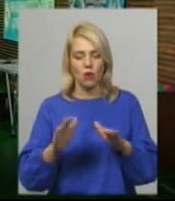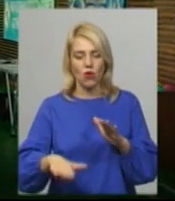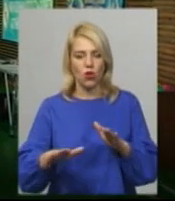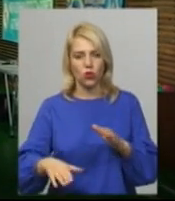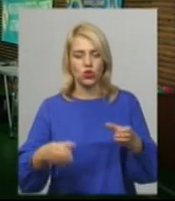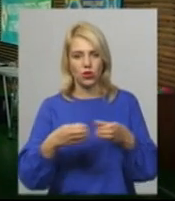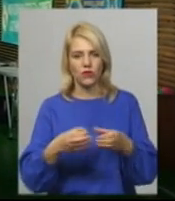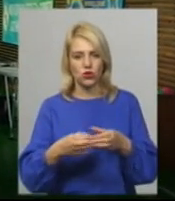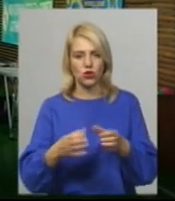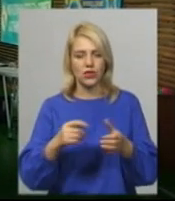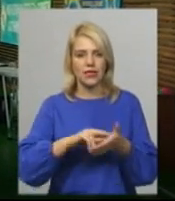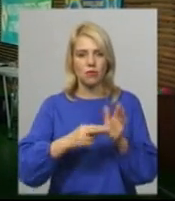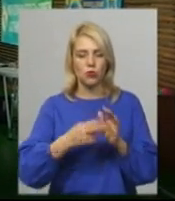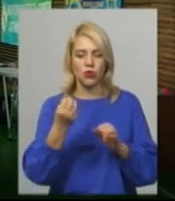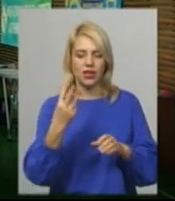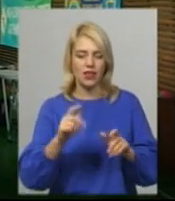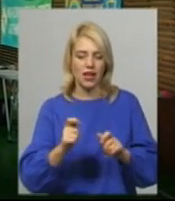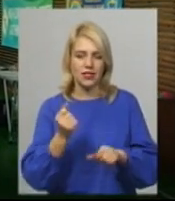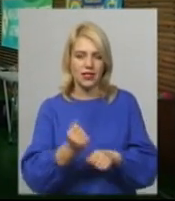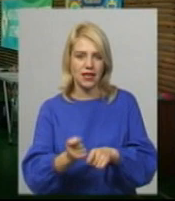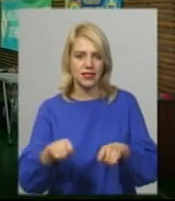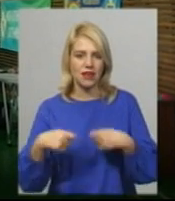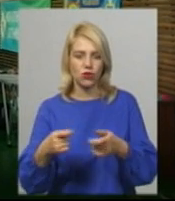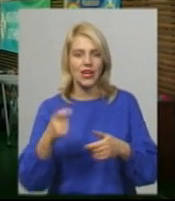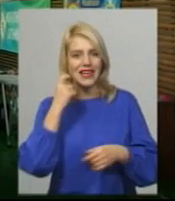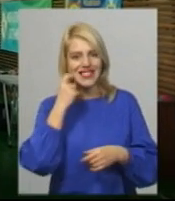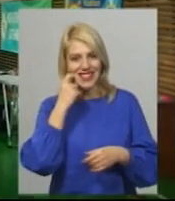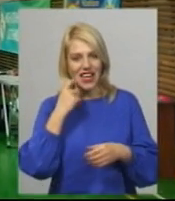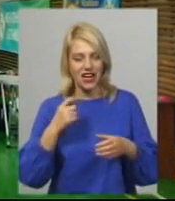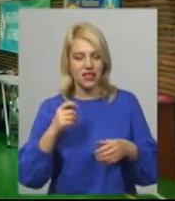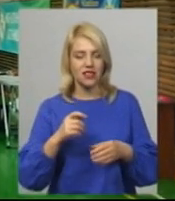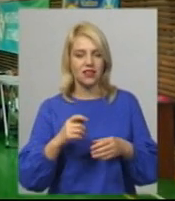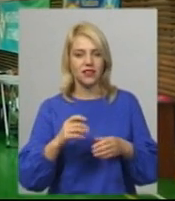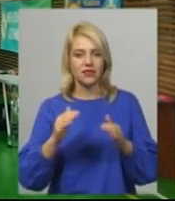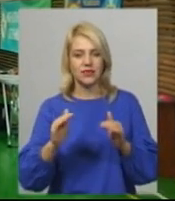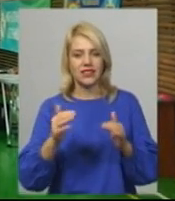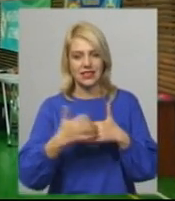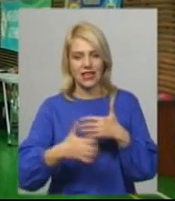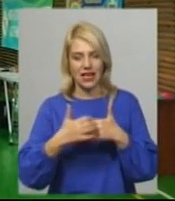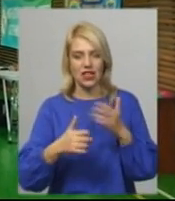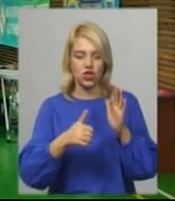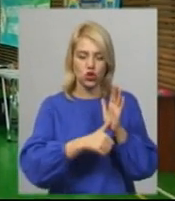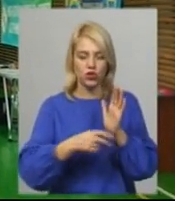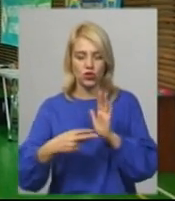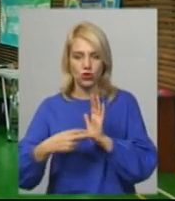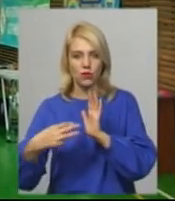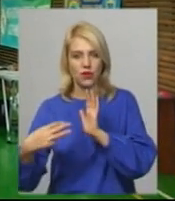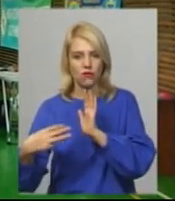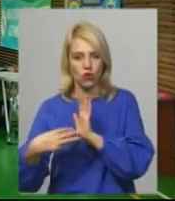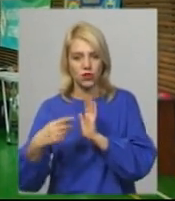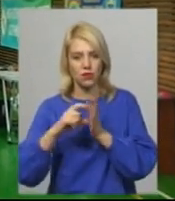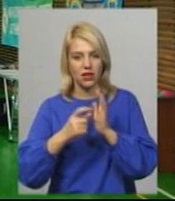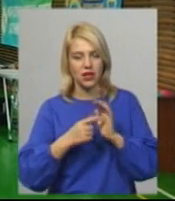нас заплановано 13 естафет. Середній віковий дивізіон – це вже учні приблизно 6, 7, 8 клас.